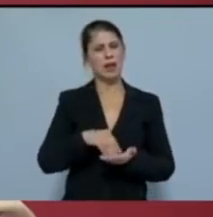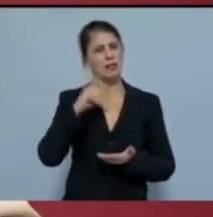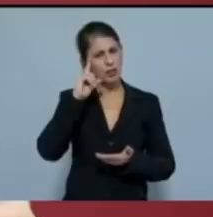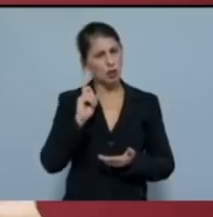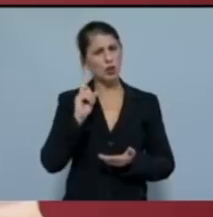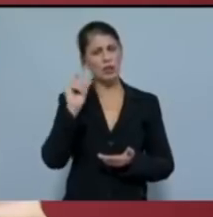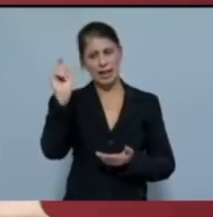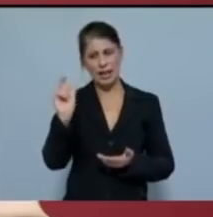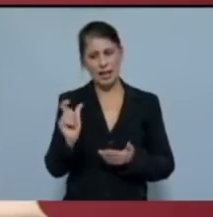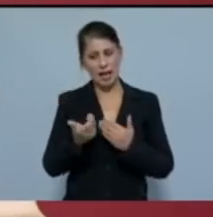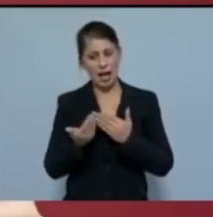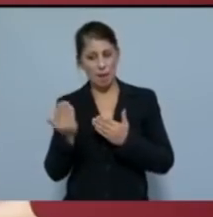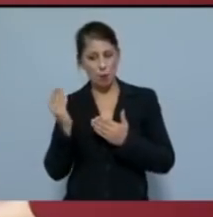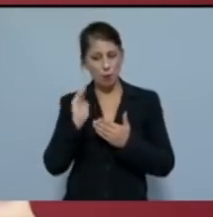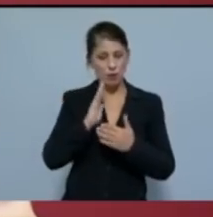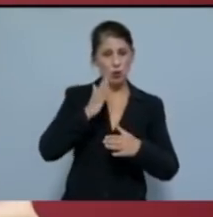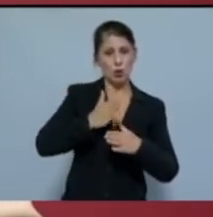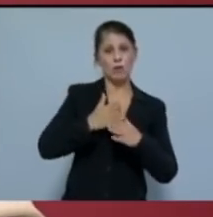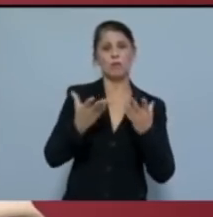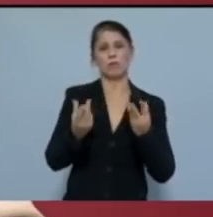κρύβουν πάρα πολλά.